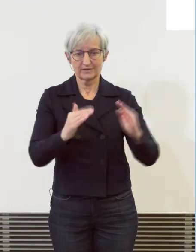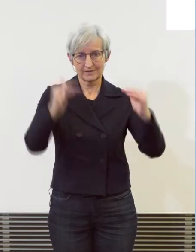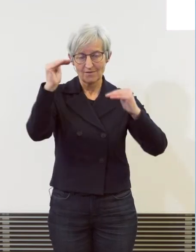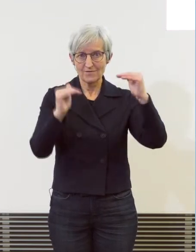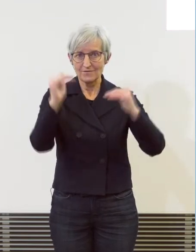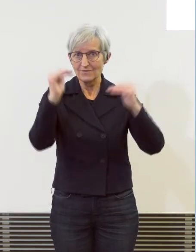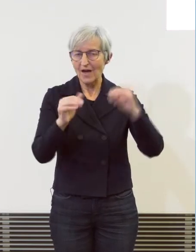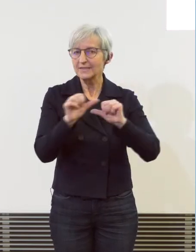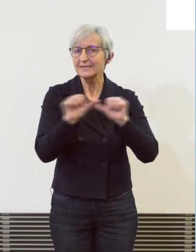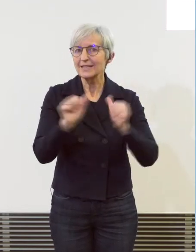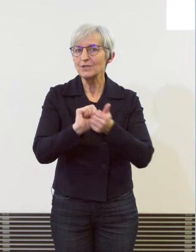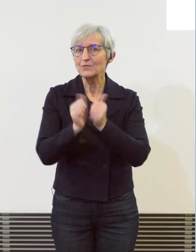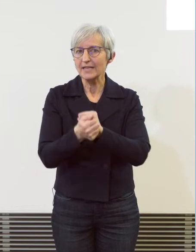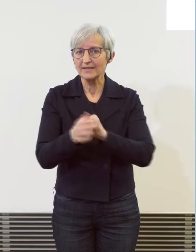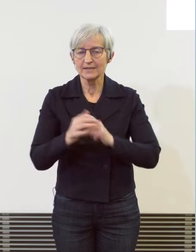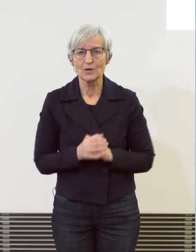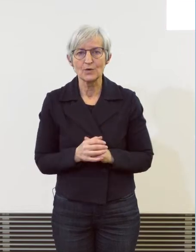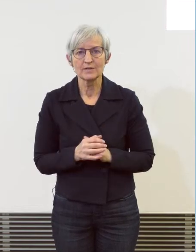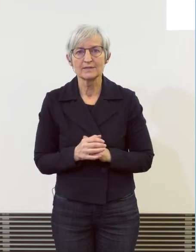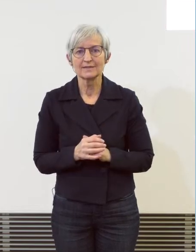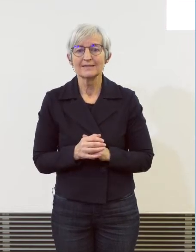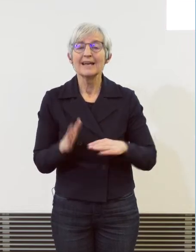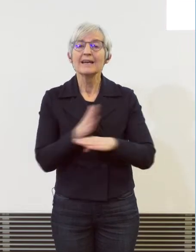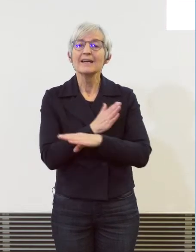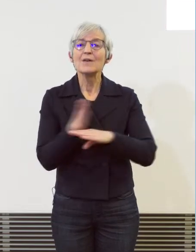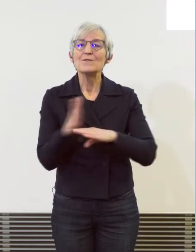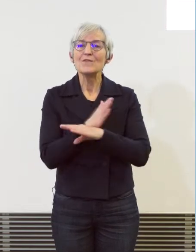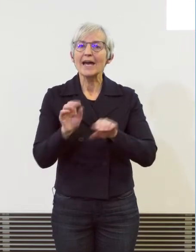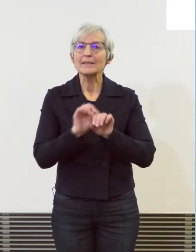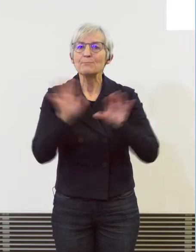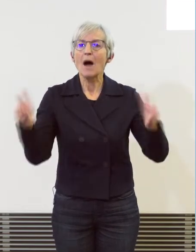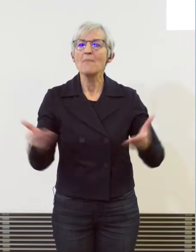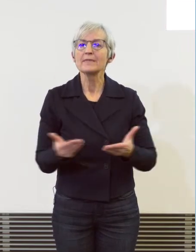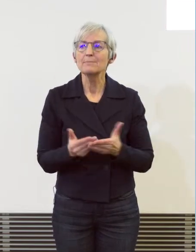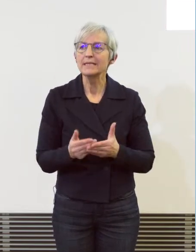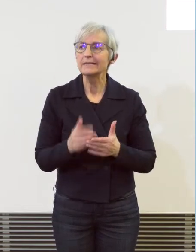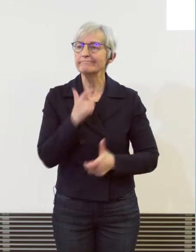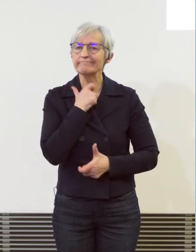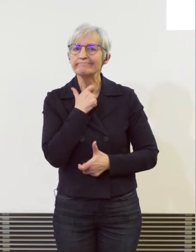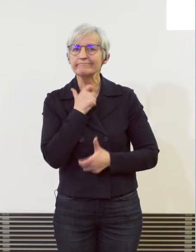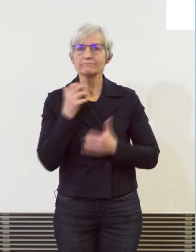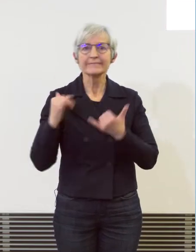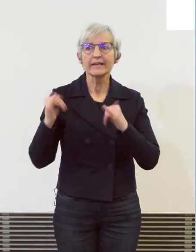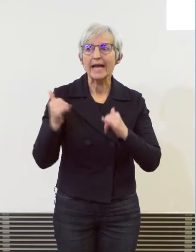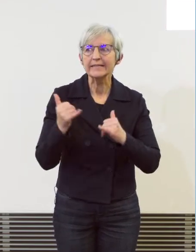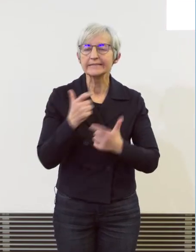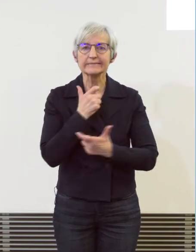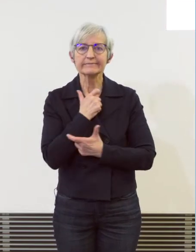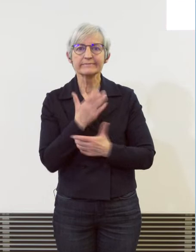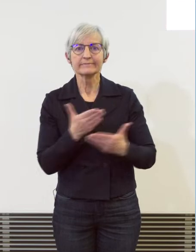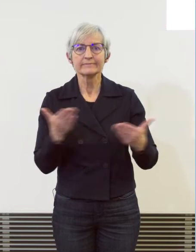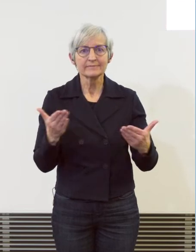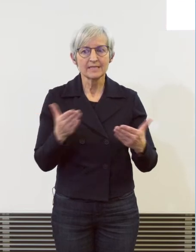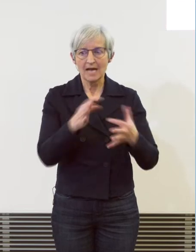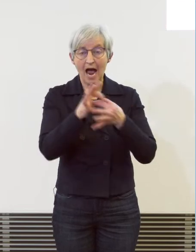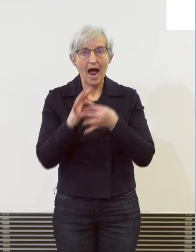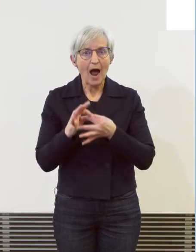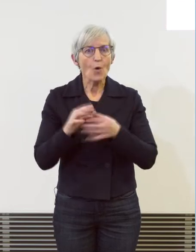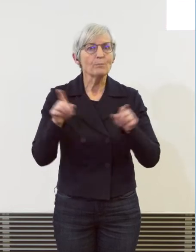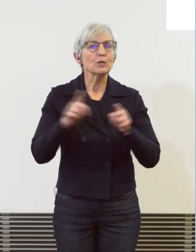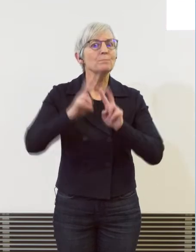eingeschränkte Mobilität während der Pandemie hat damals zu geografischen Verlagerungen auf die Landschaft